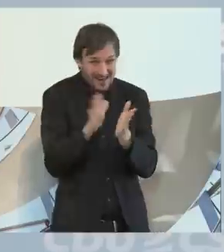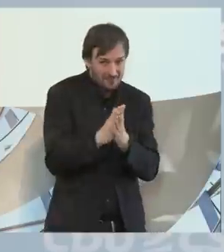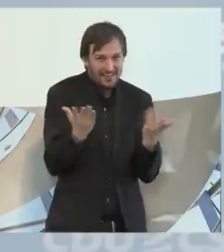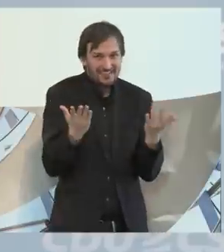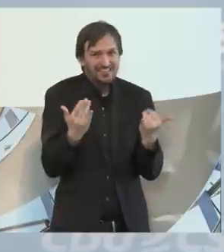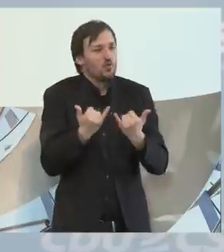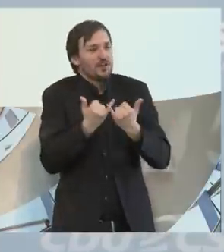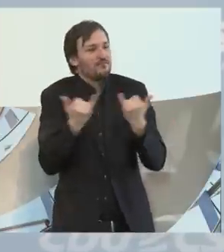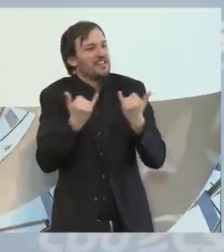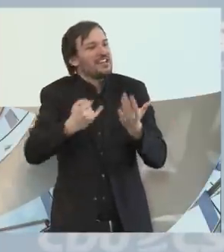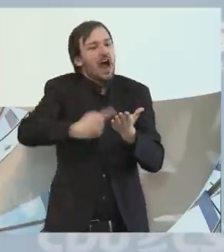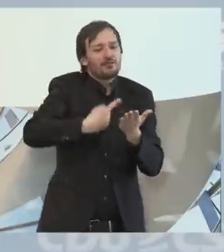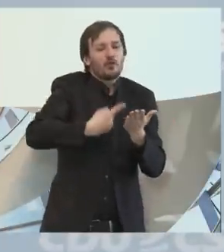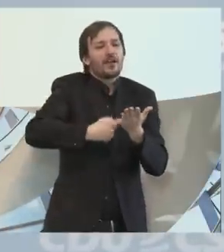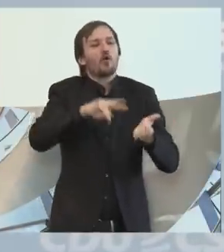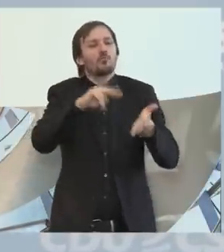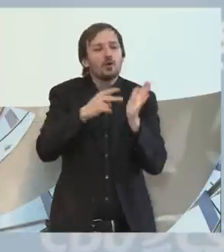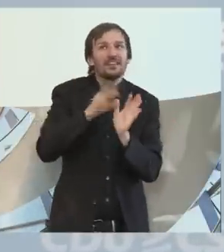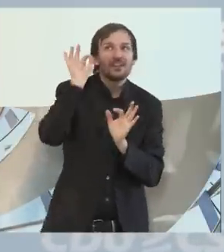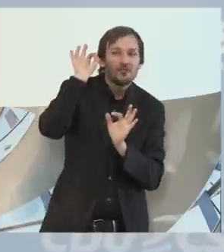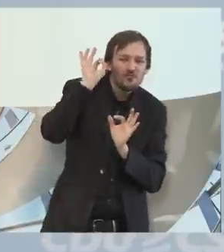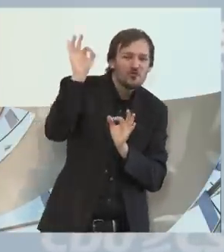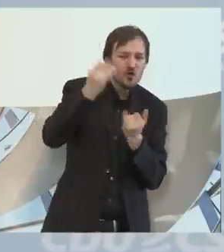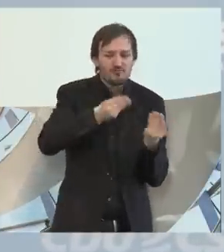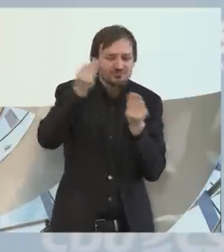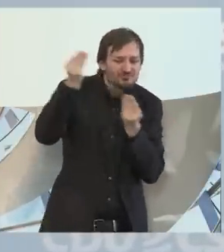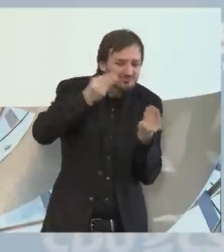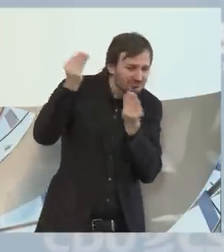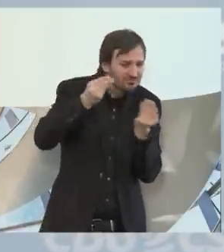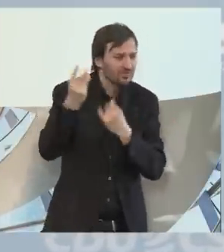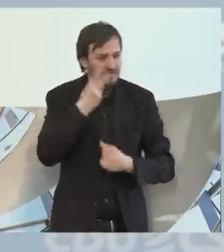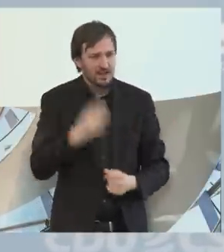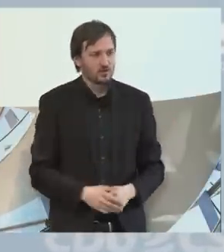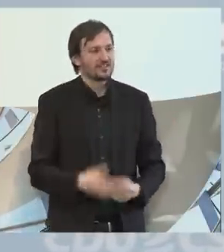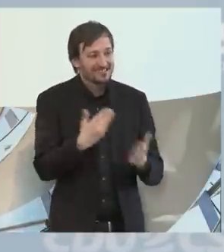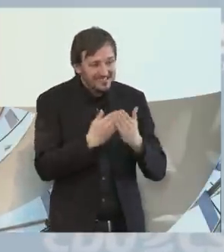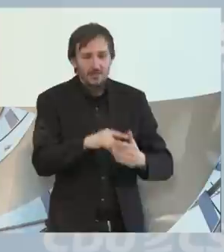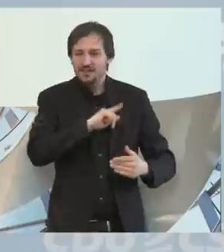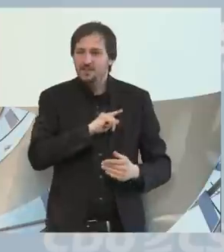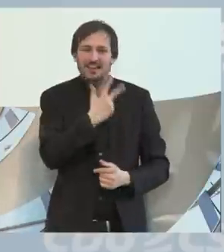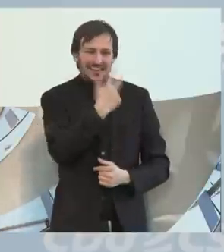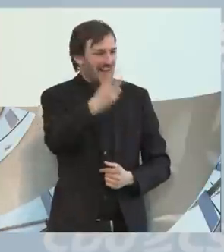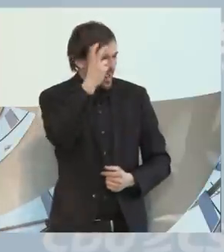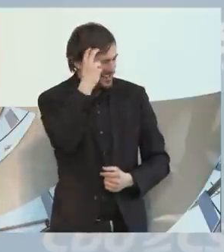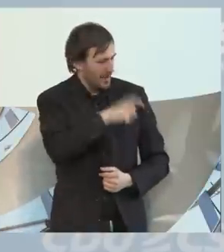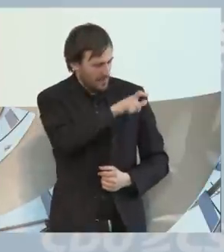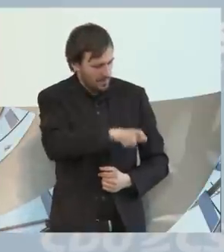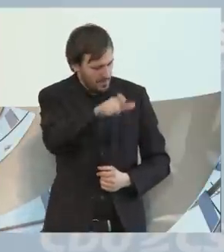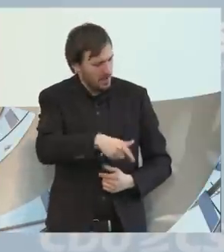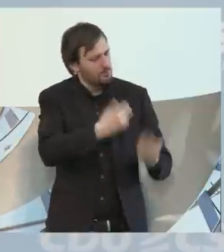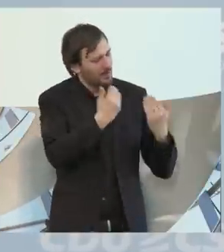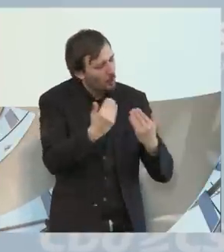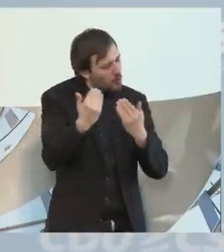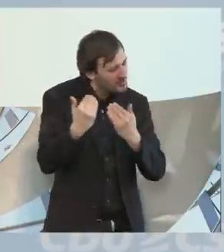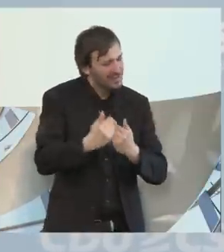auch sich für Anforderungen an die Politik ergibt. Und da freue ich mich besonders, drei Experten hier auf dem Podium begrüßen zu können, die